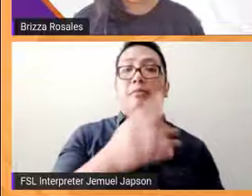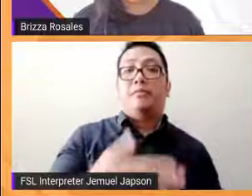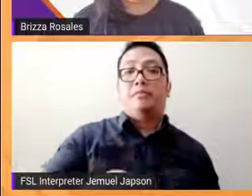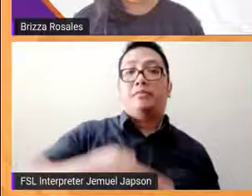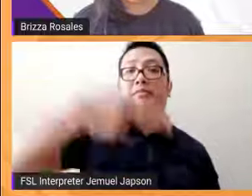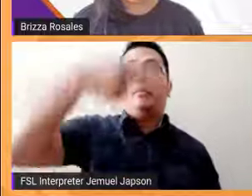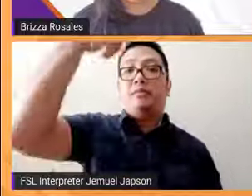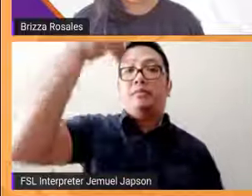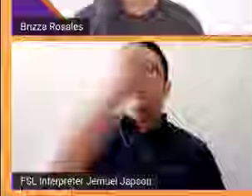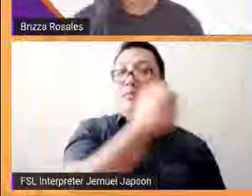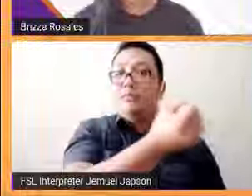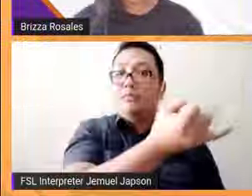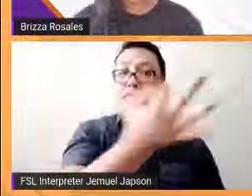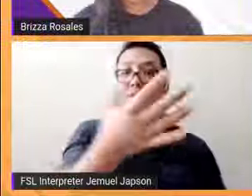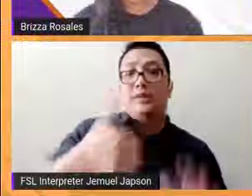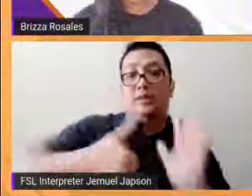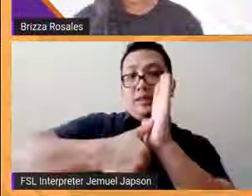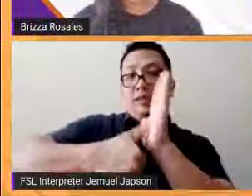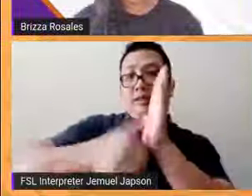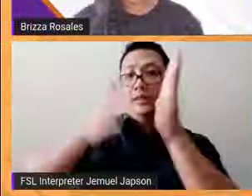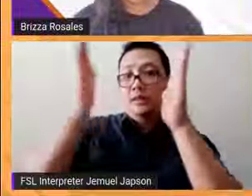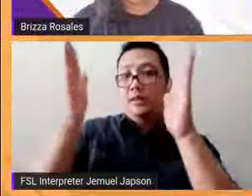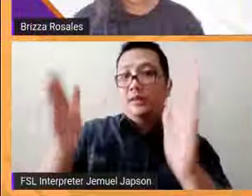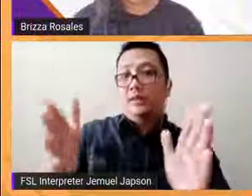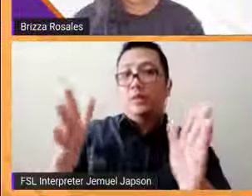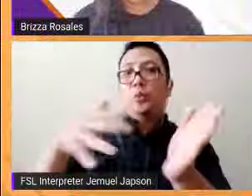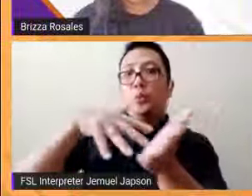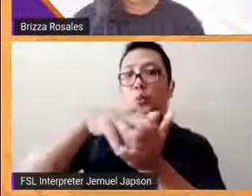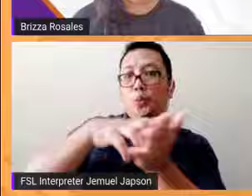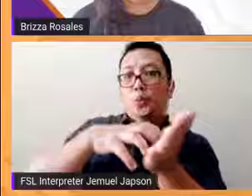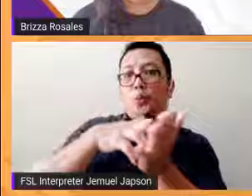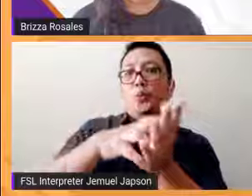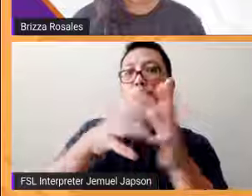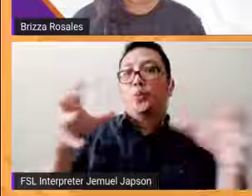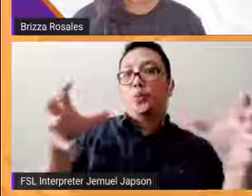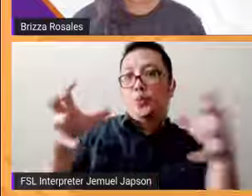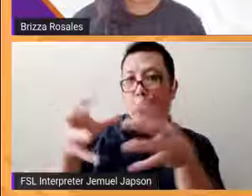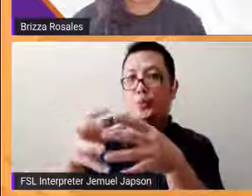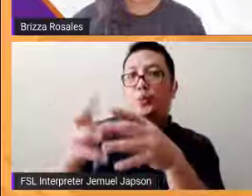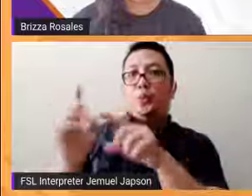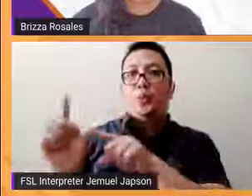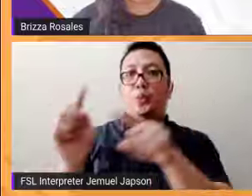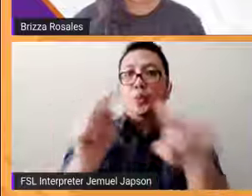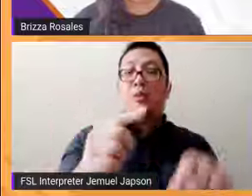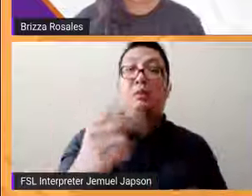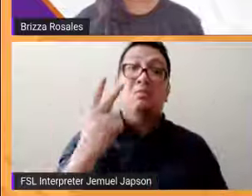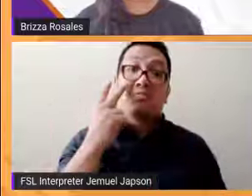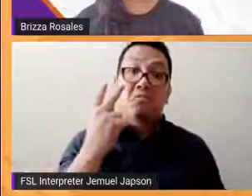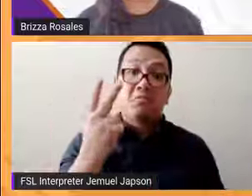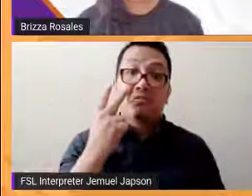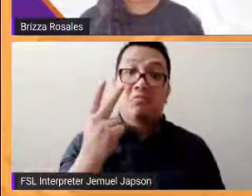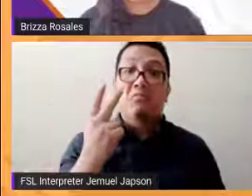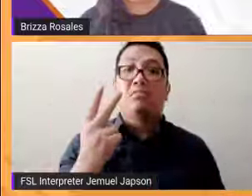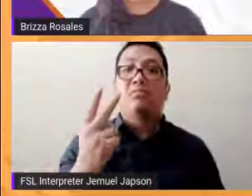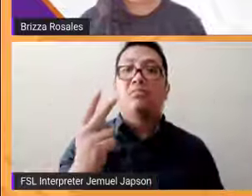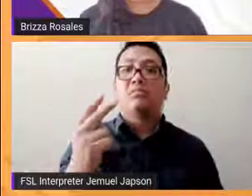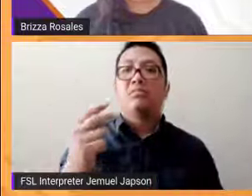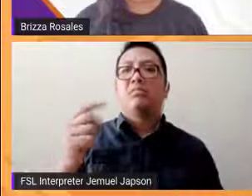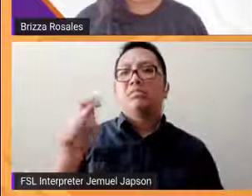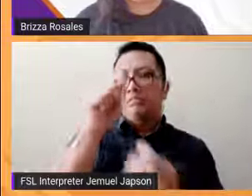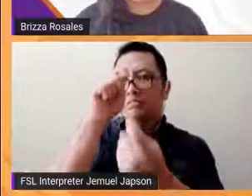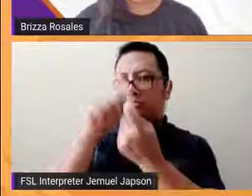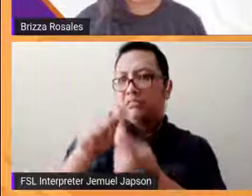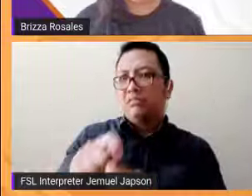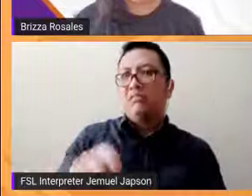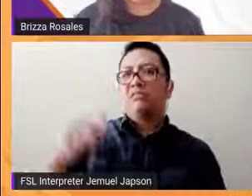butante ng mga vulnerable sectors natin pag nakita natin nakita natin yung mga specific na pangangailangan